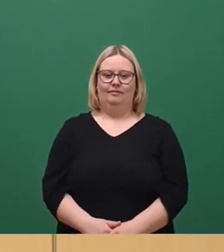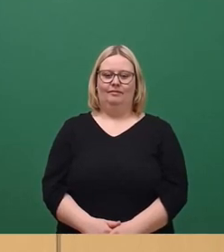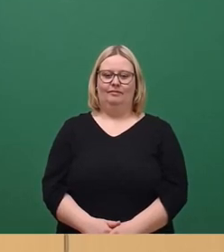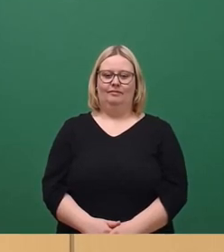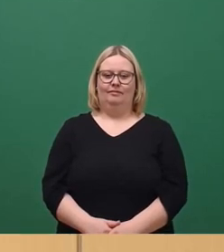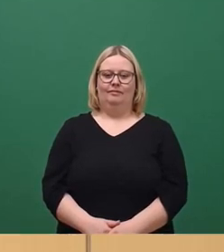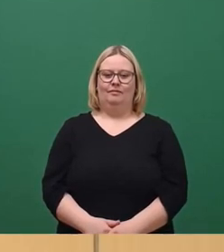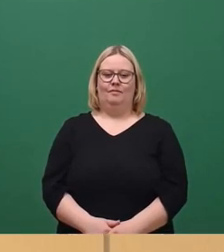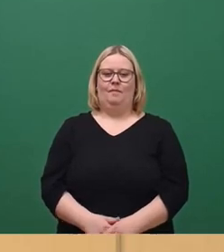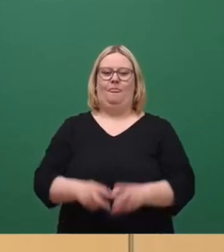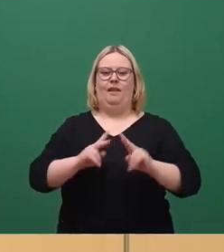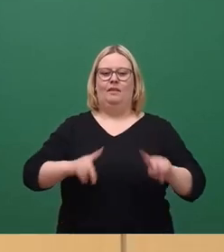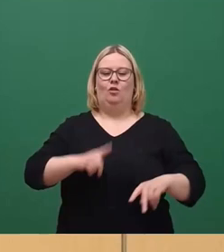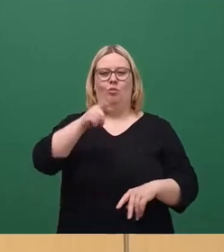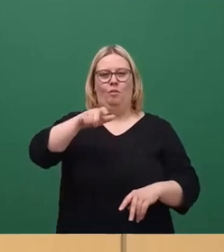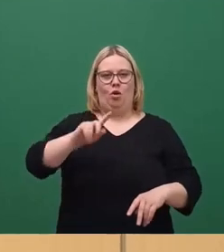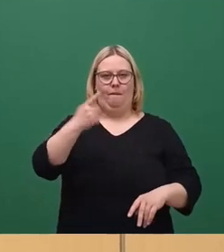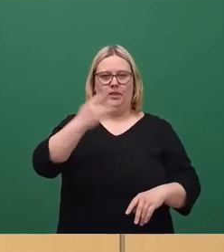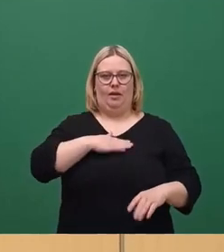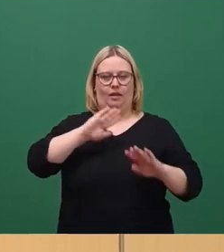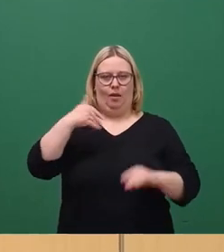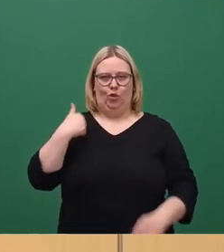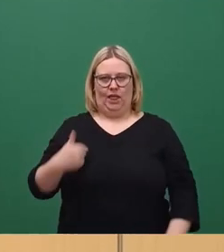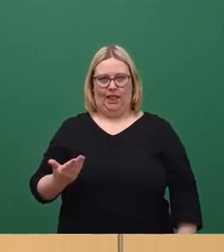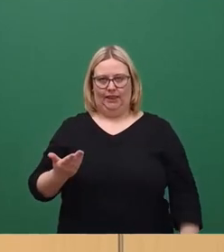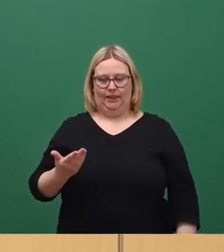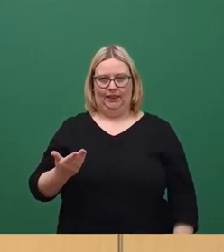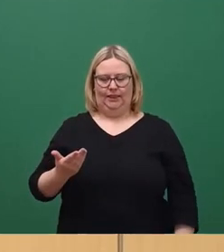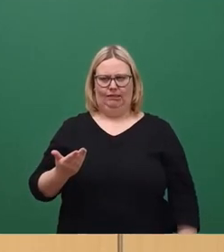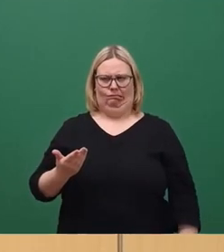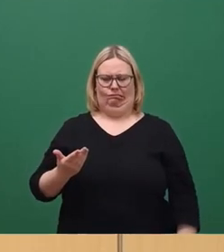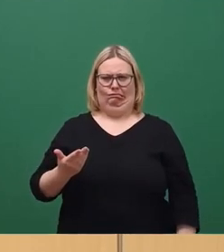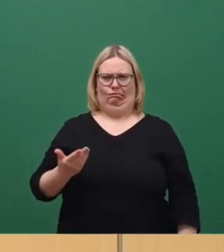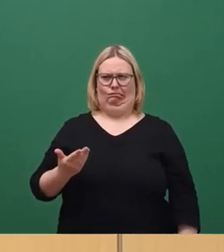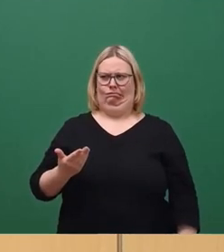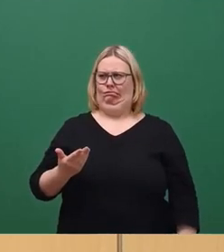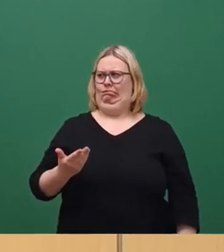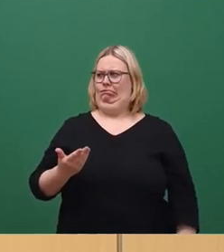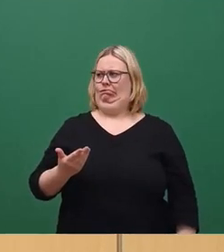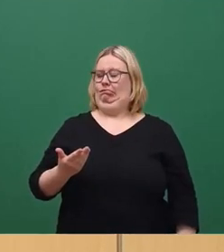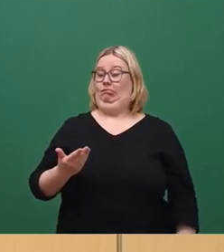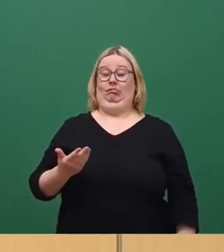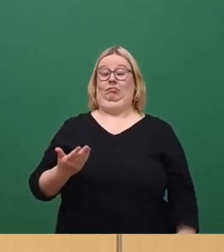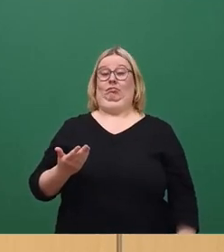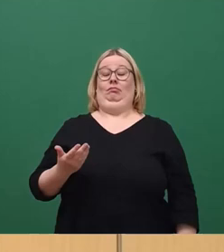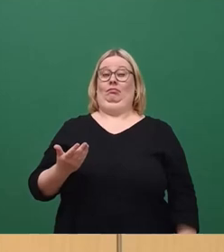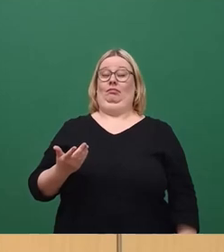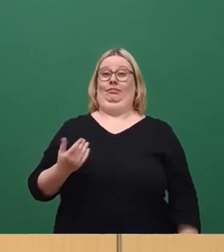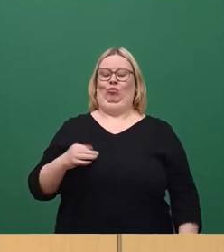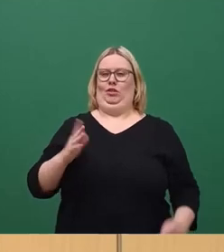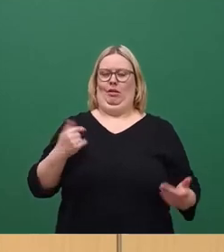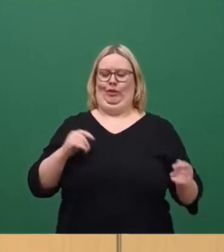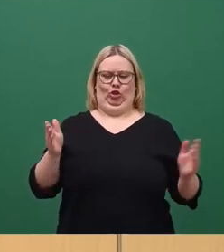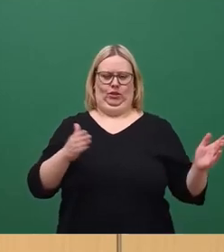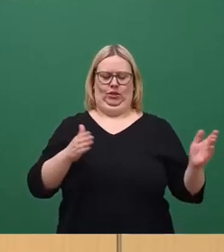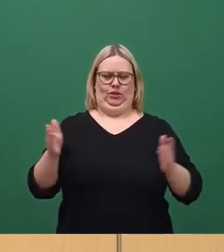Sehr geehrter Herr Oberbürgermeister, meine Damen und Herren, das muss ich jetzt schon einmal richtig stellen. Es